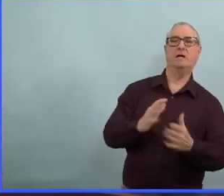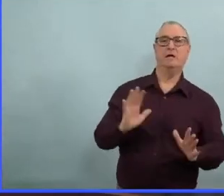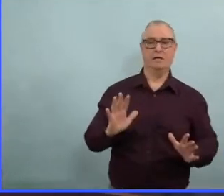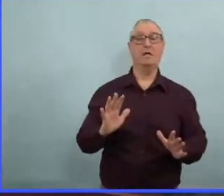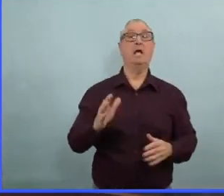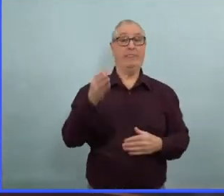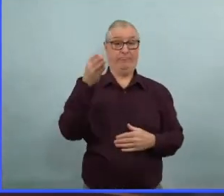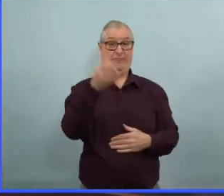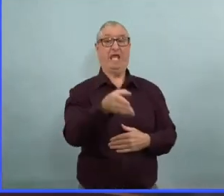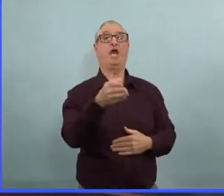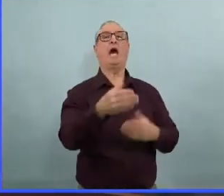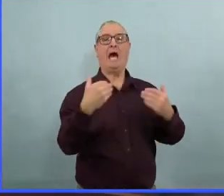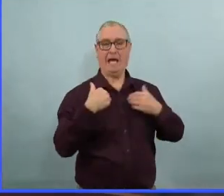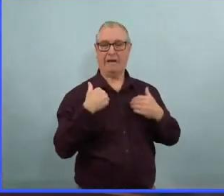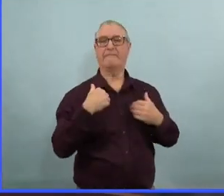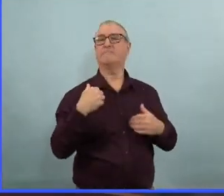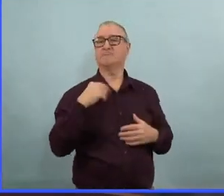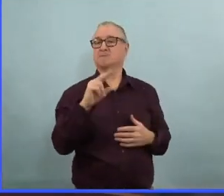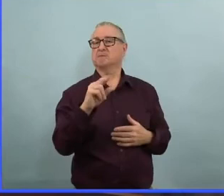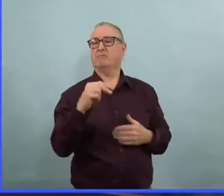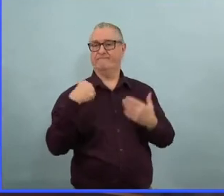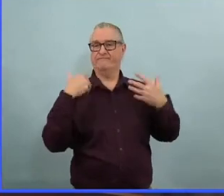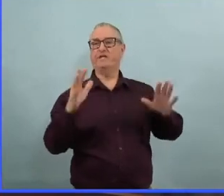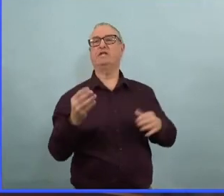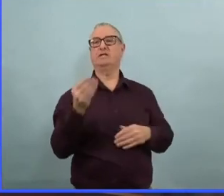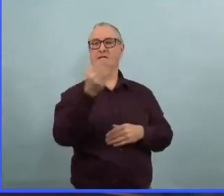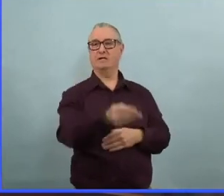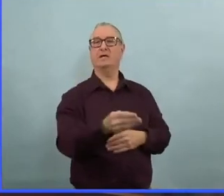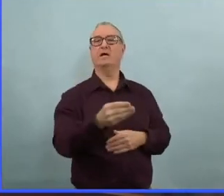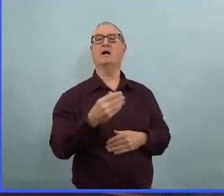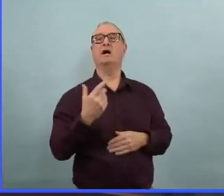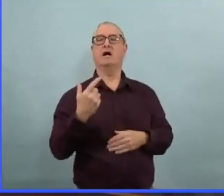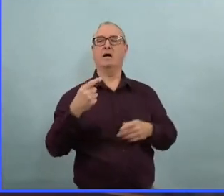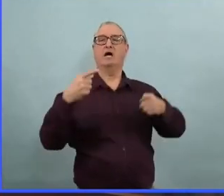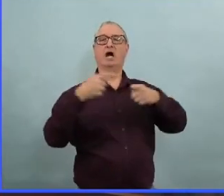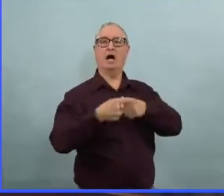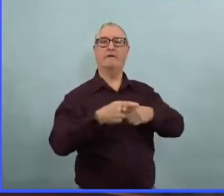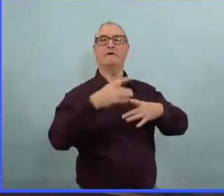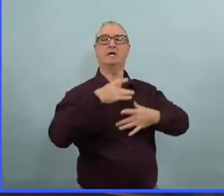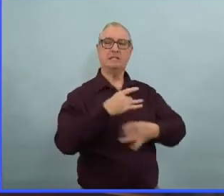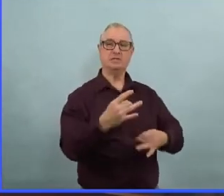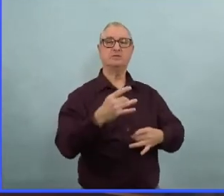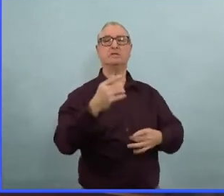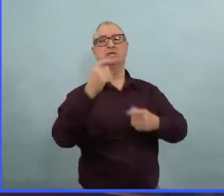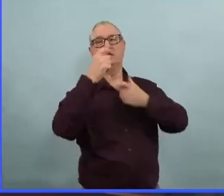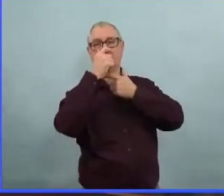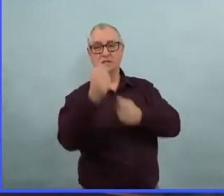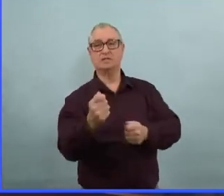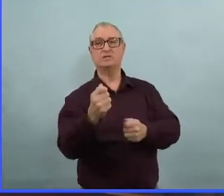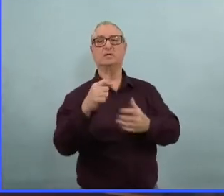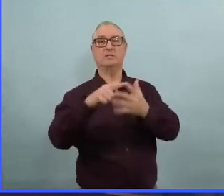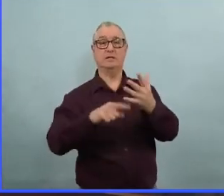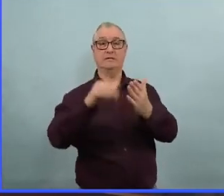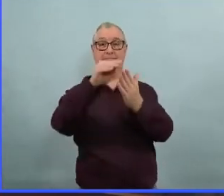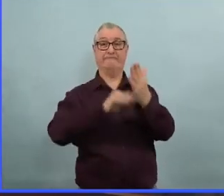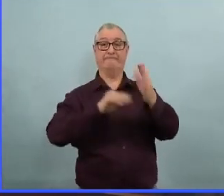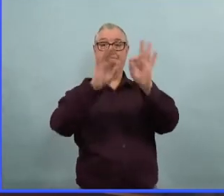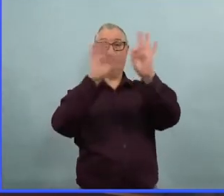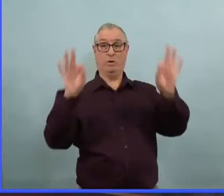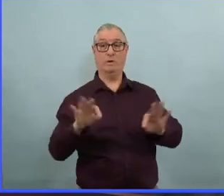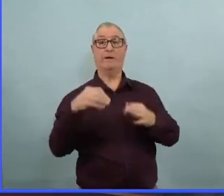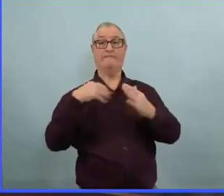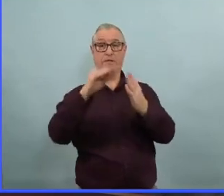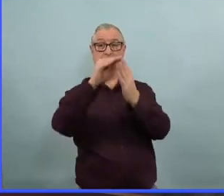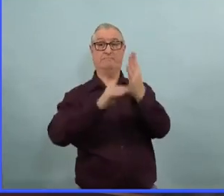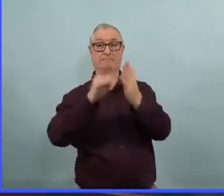ces biens n'étaient plus là donc j'ai eu la rencontre avec le commissaire et on me dit mais